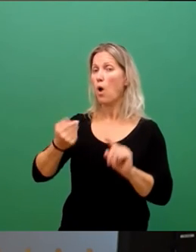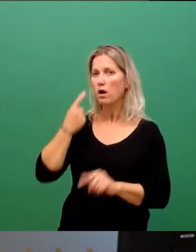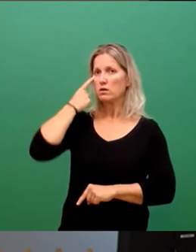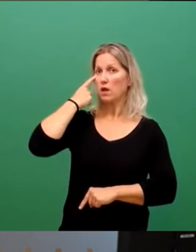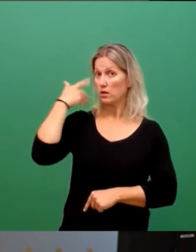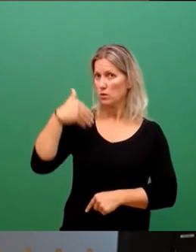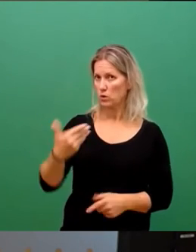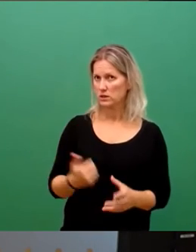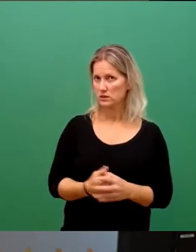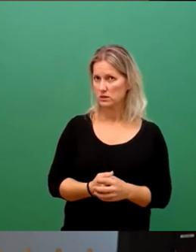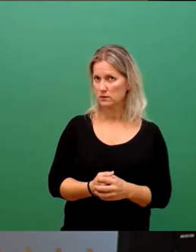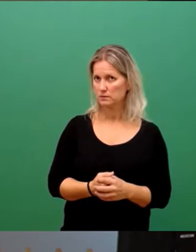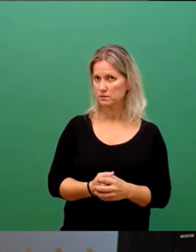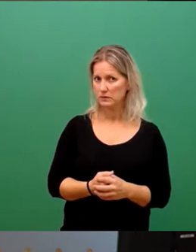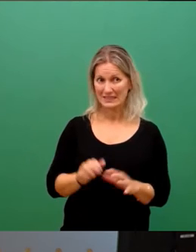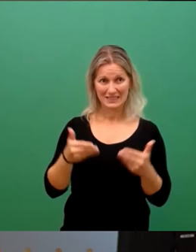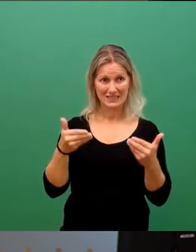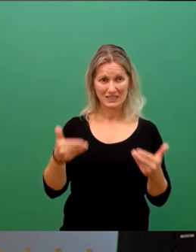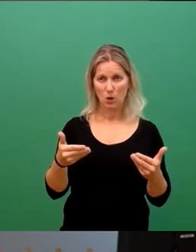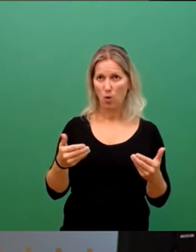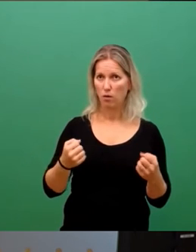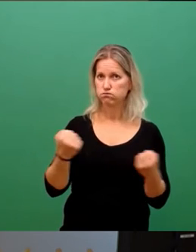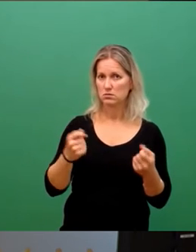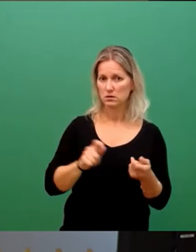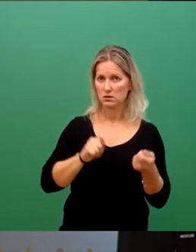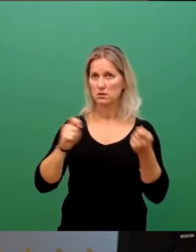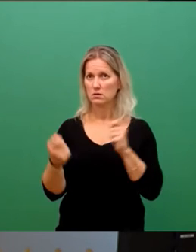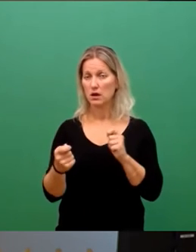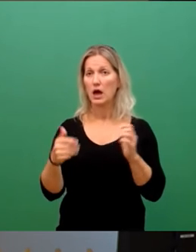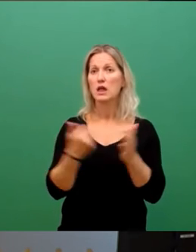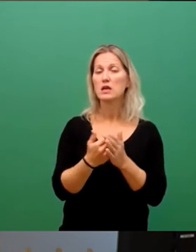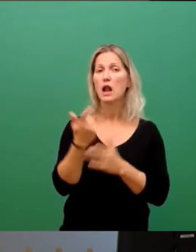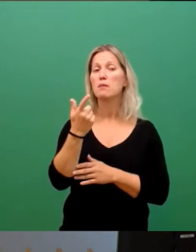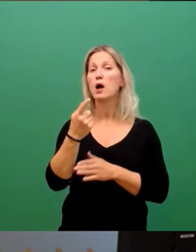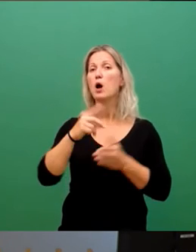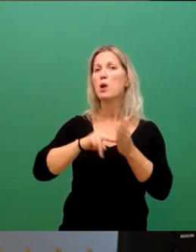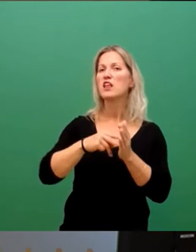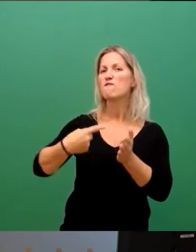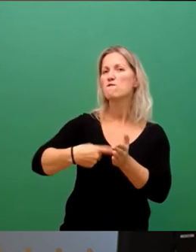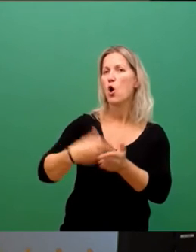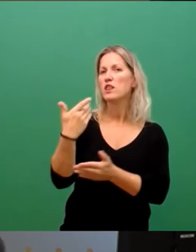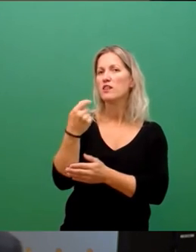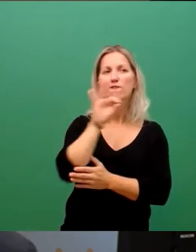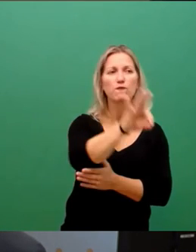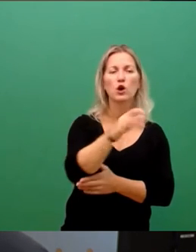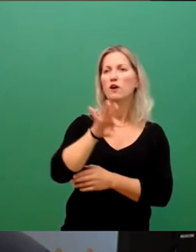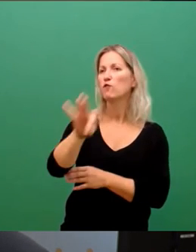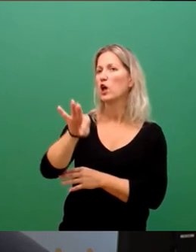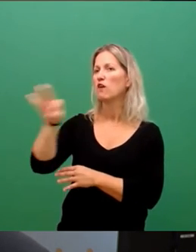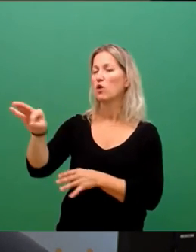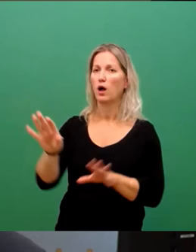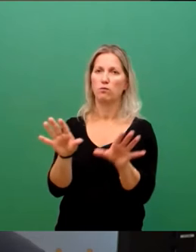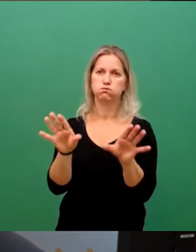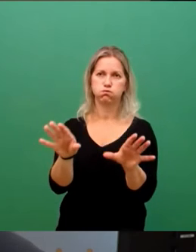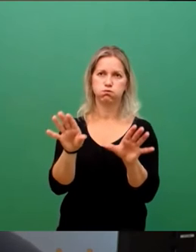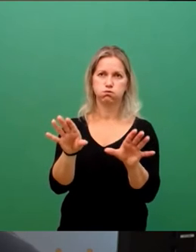Angesichts solcher Veränderungen warne ich nicht nur für überzogenen politischen Nachforderungen. Es ist auch durchaus möglich, dass wir nach